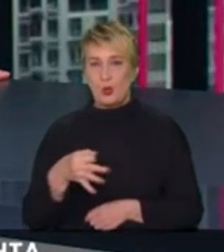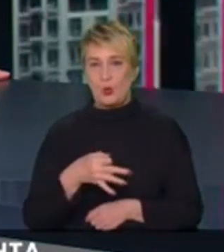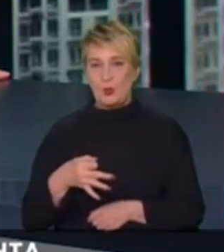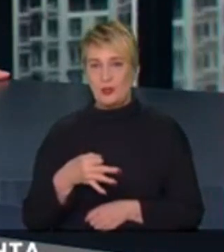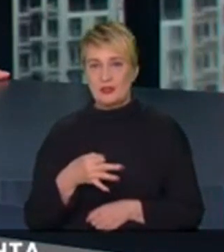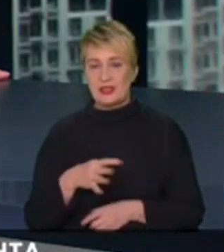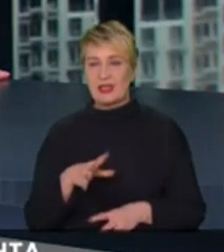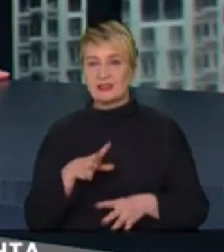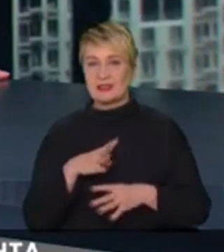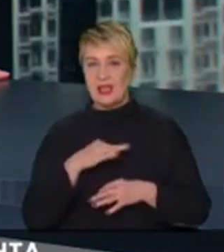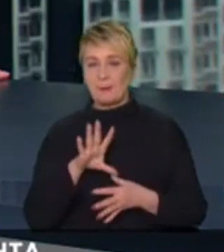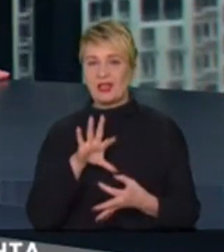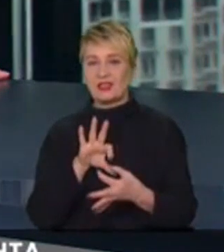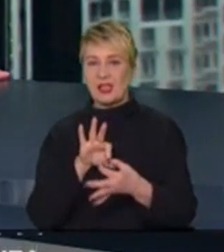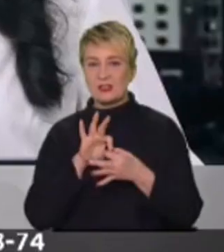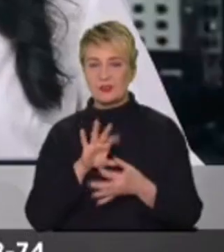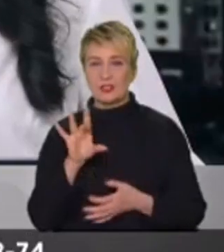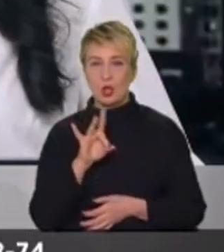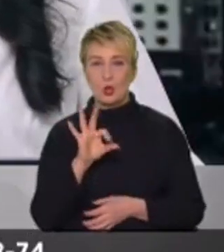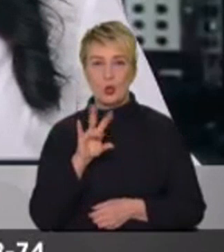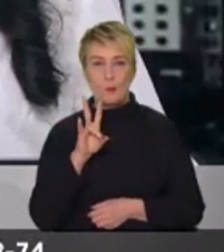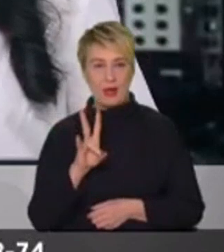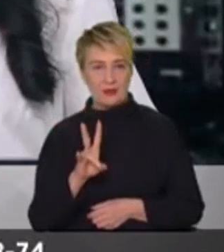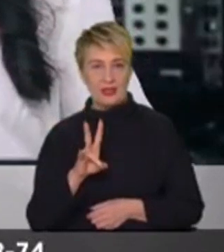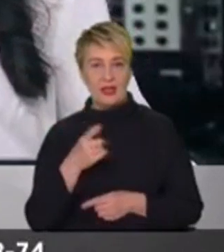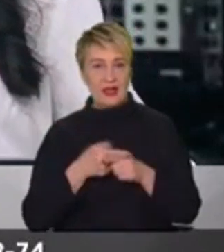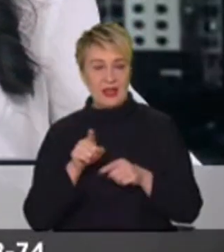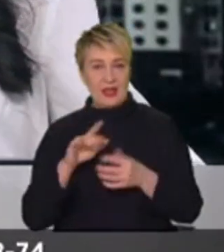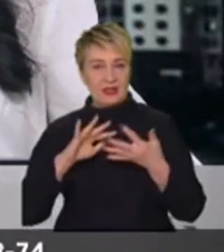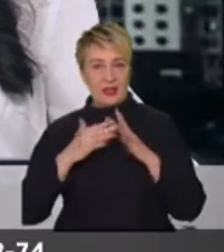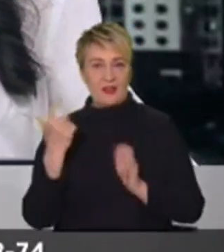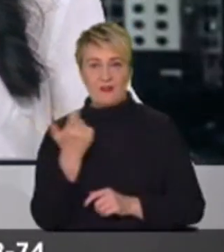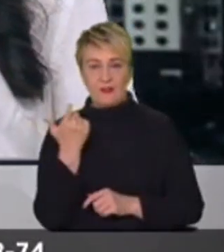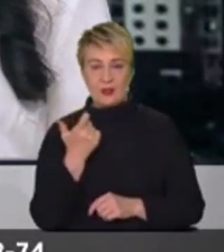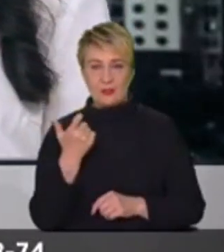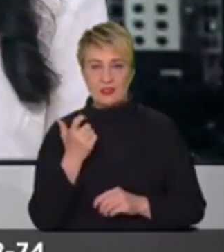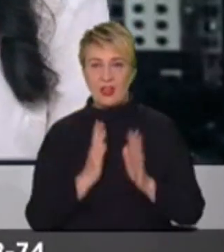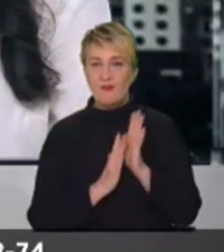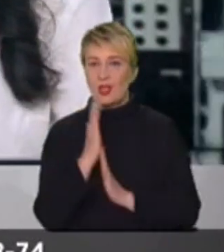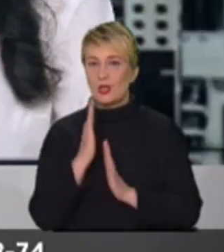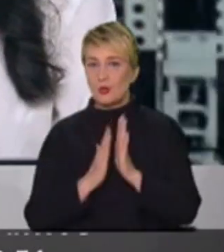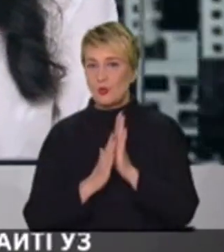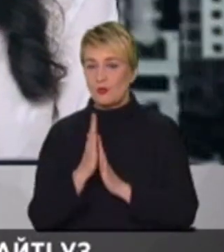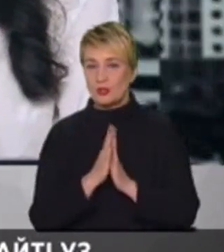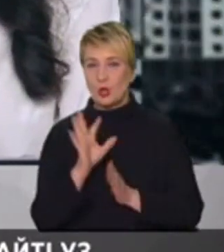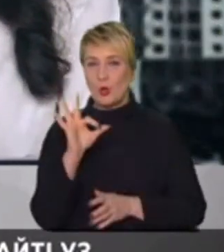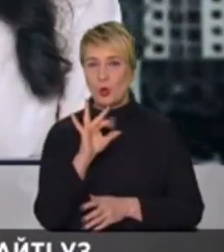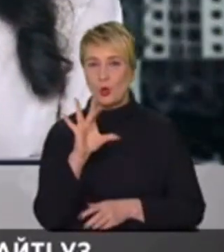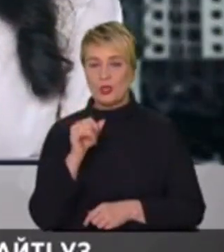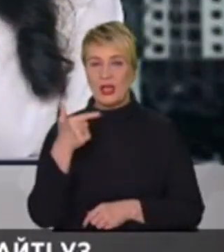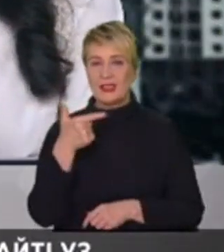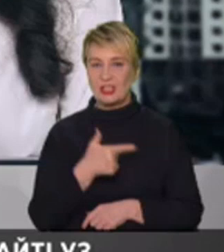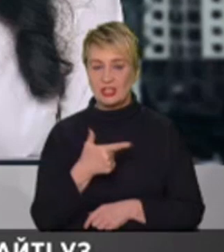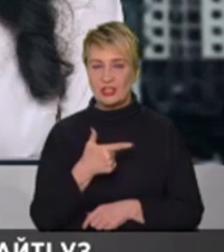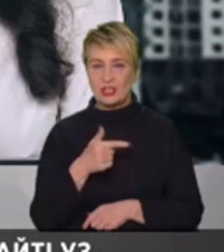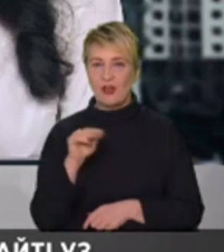З нами на зв'язку Роман Дяжук, це фермер, який вирощує органічні овочі та фрукти. Поспілкуємося про